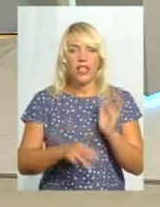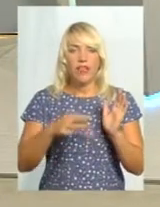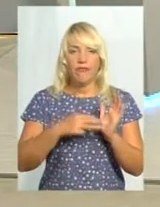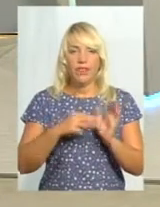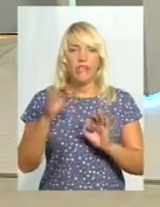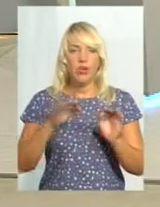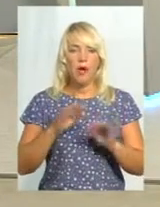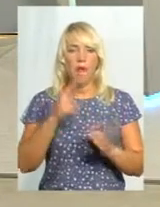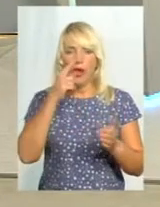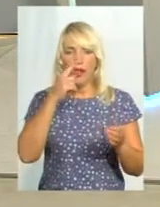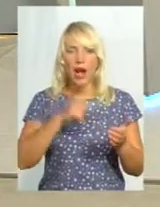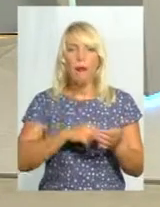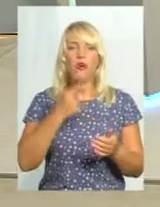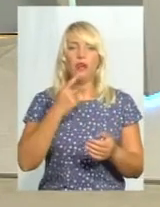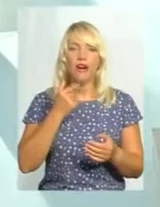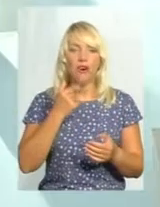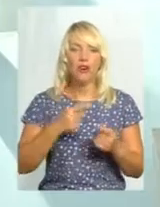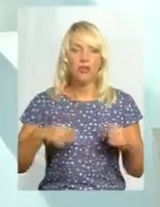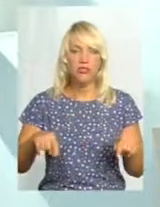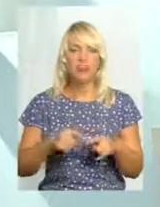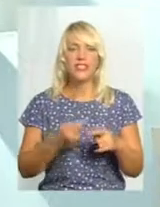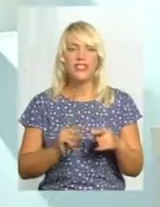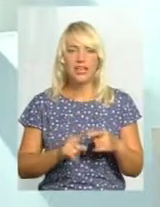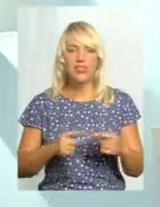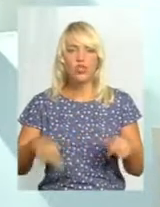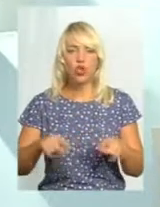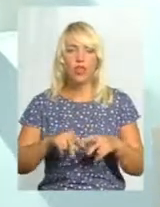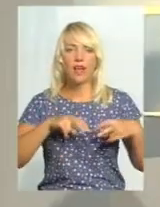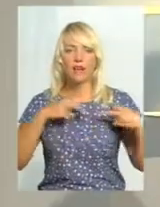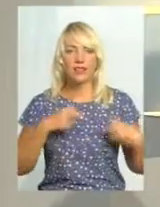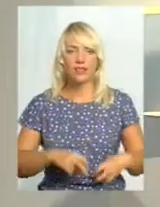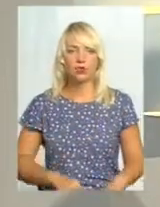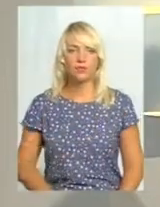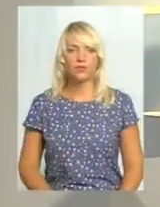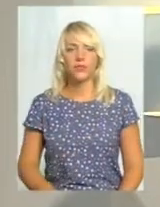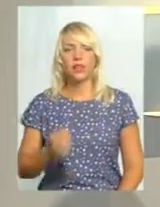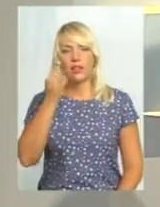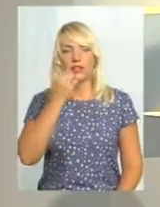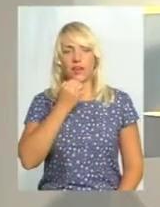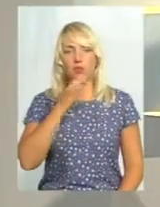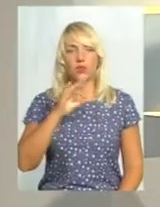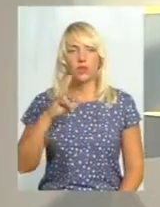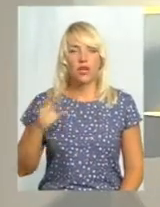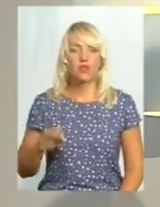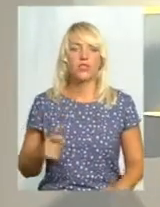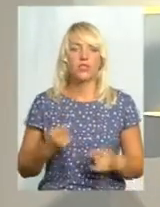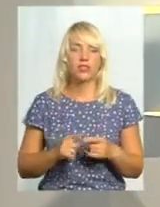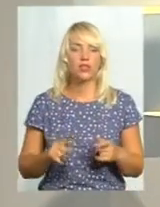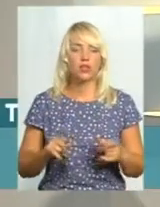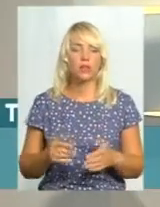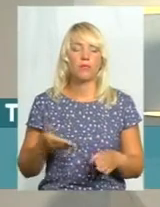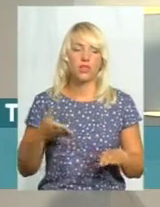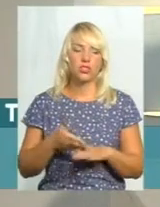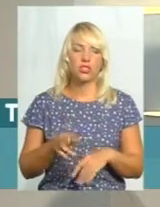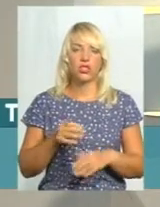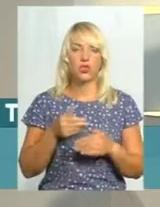потрапили в червону зону, тобто це зона ризику. Великий ризик. Дякую, пані Оксано, за те, що сьогодні прийшли до